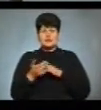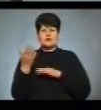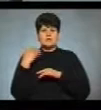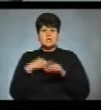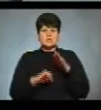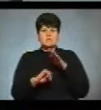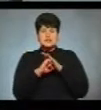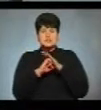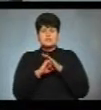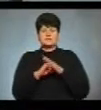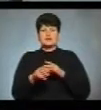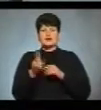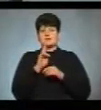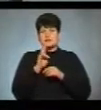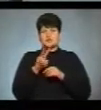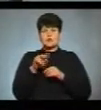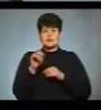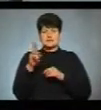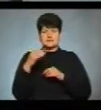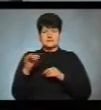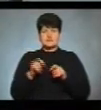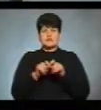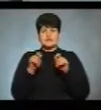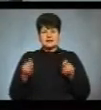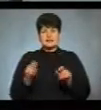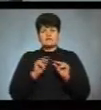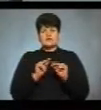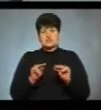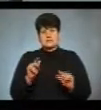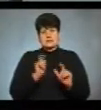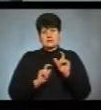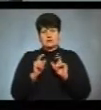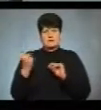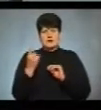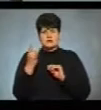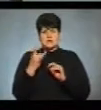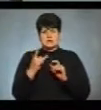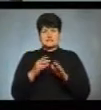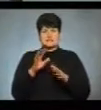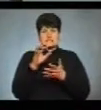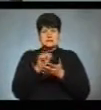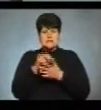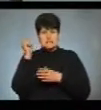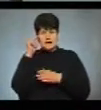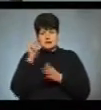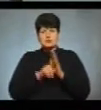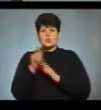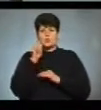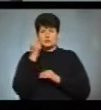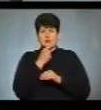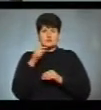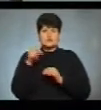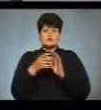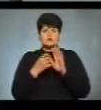базі Кременецького ліцею відкрили вчительський інститут, в якому вперше заняття розпочалися українською мовою. У 1969